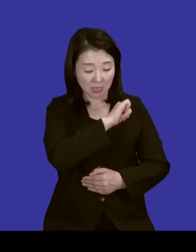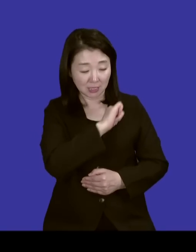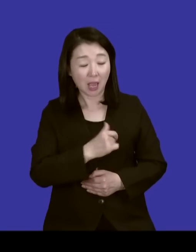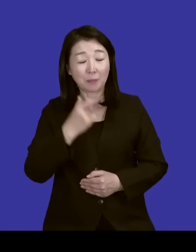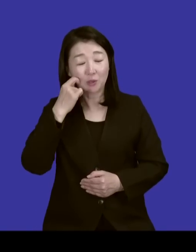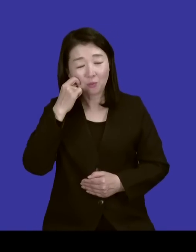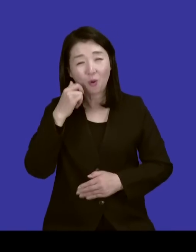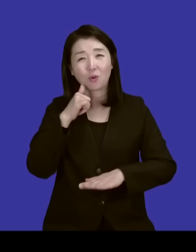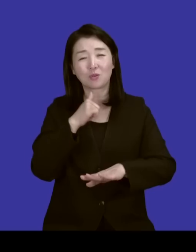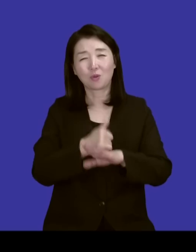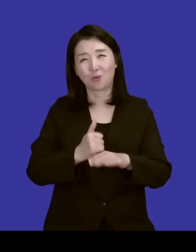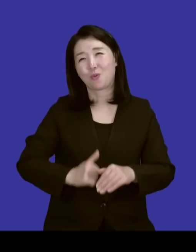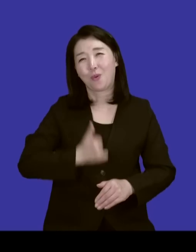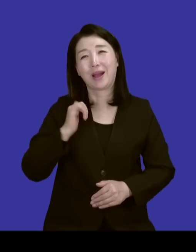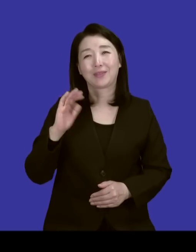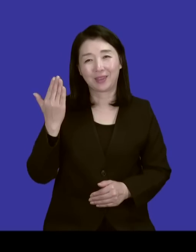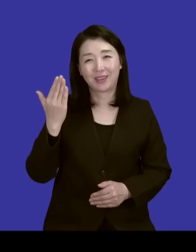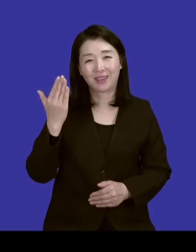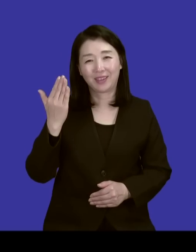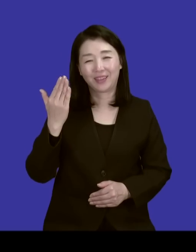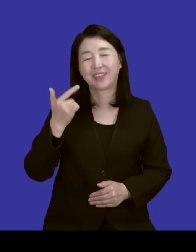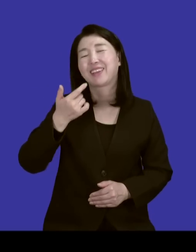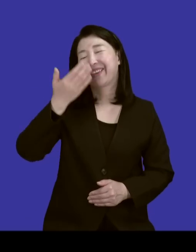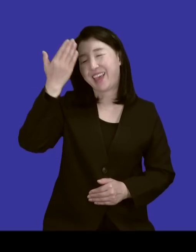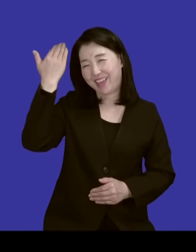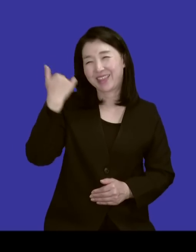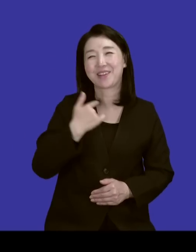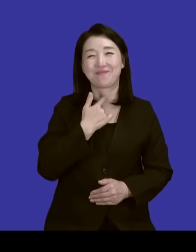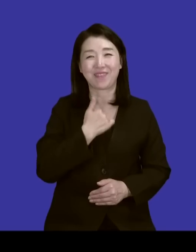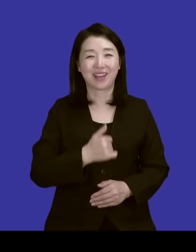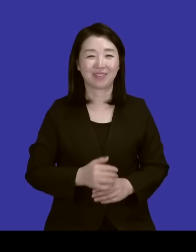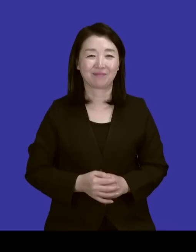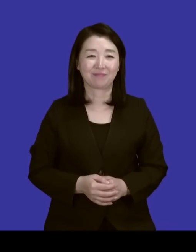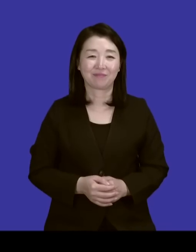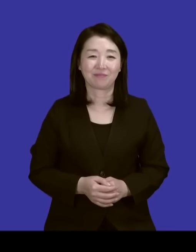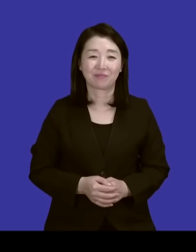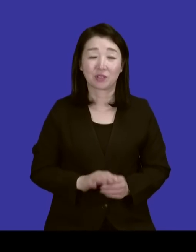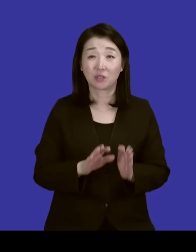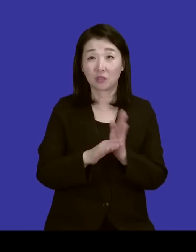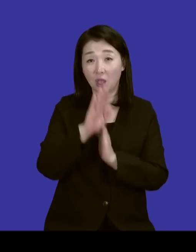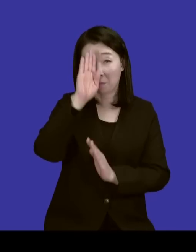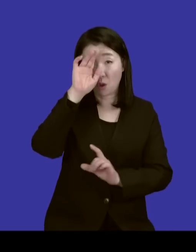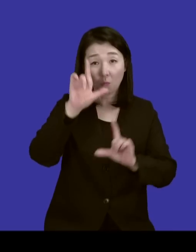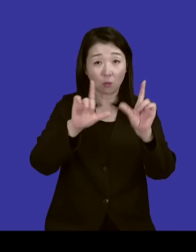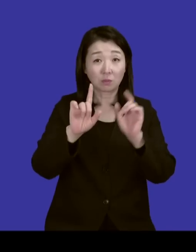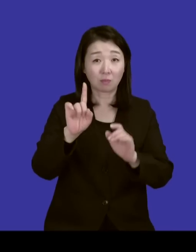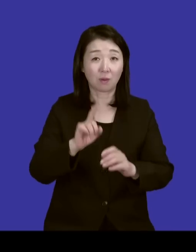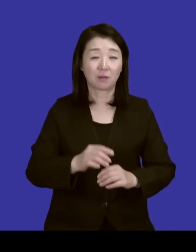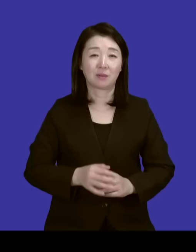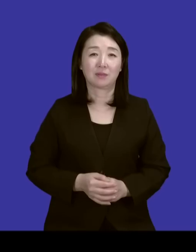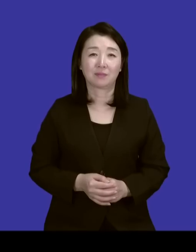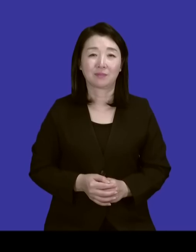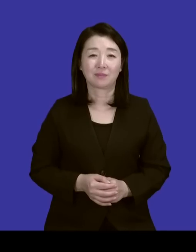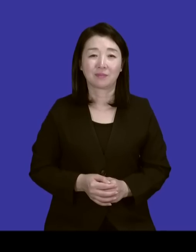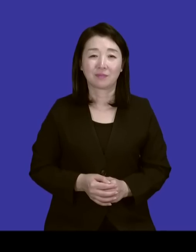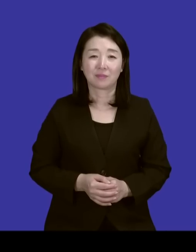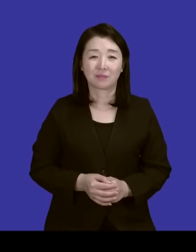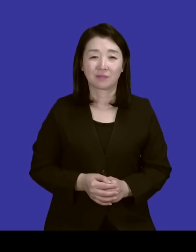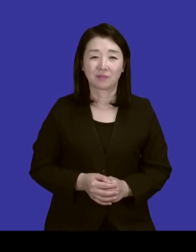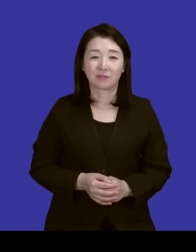경우가 많잖아요. 그렇죠. 제가 그랬던 과거가 있습니다. 아 당시에 어떤 증상들이 있으셨길래 그러니까 뭐 일반적인